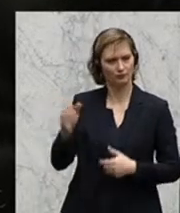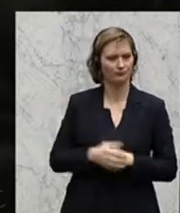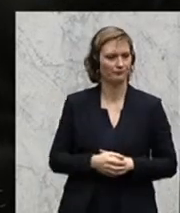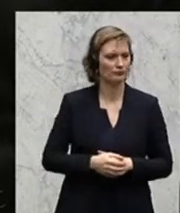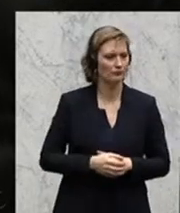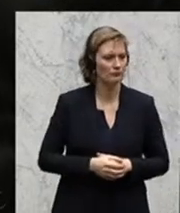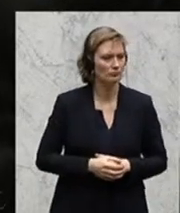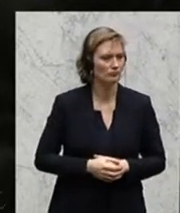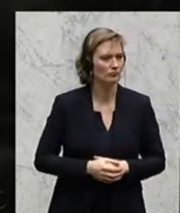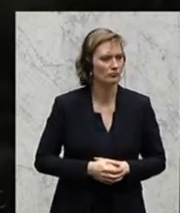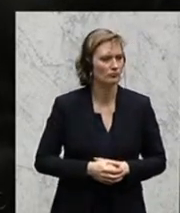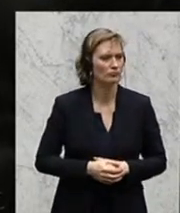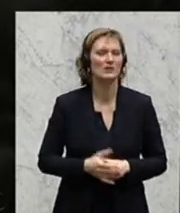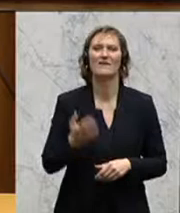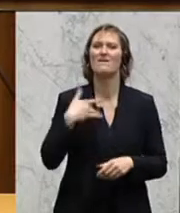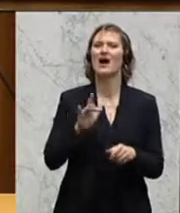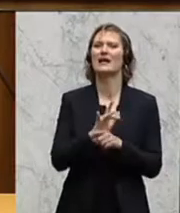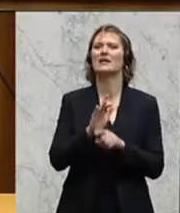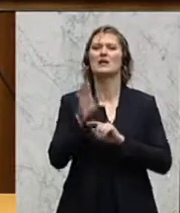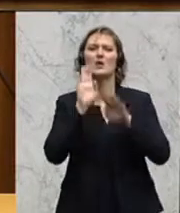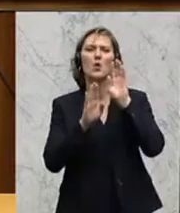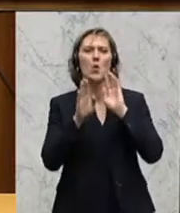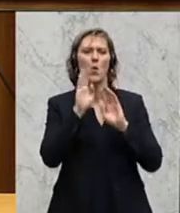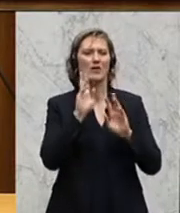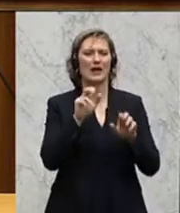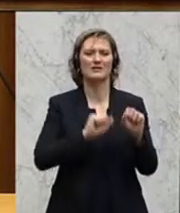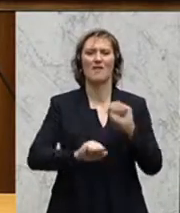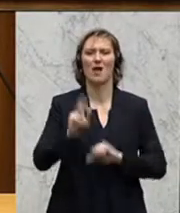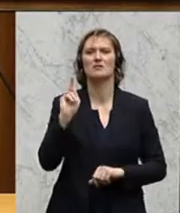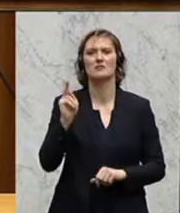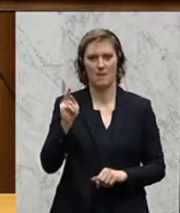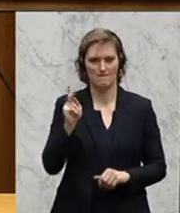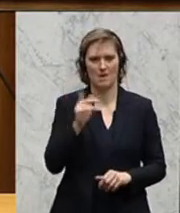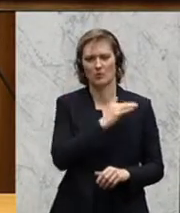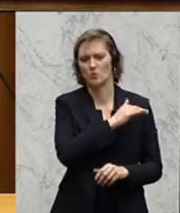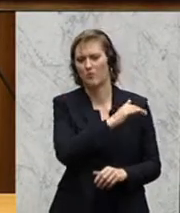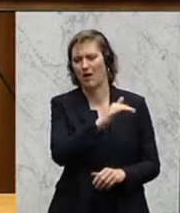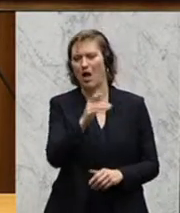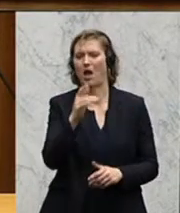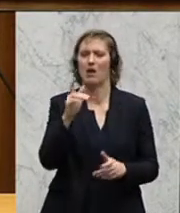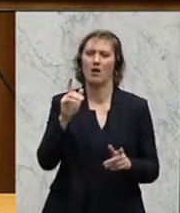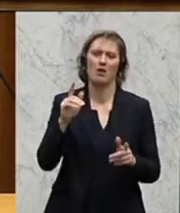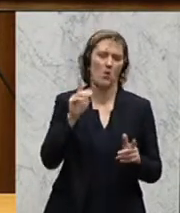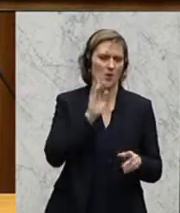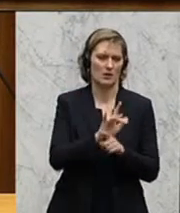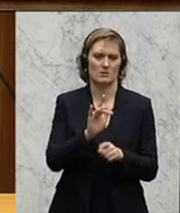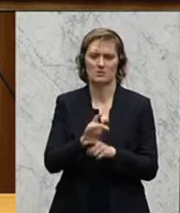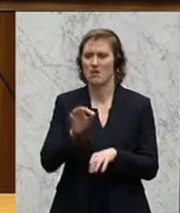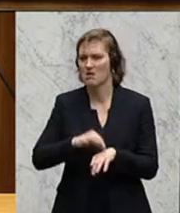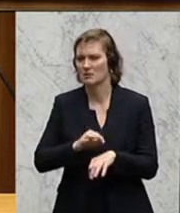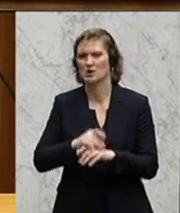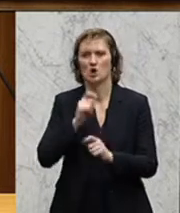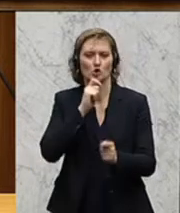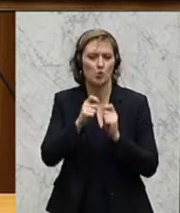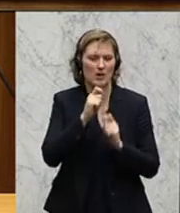sind. Die Kritik quer durch Österreich seitens der Rechtsanwaltskammer, seitens der Journalistenvereinigung, der Ärzte,